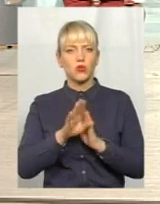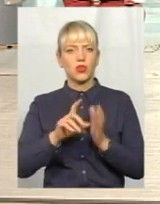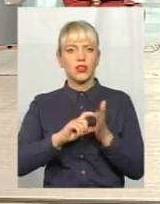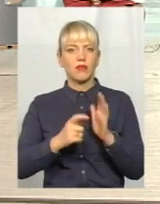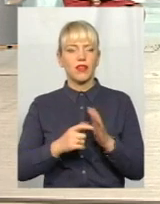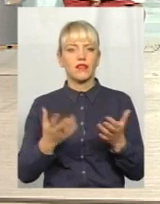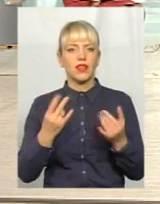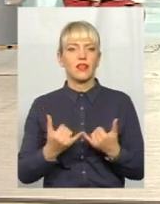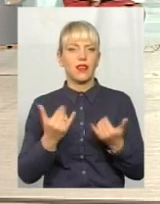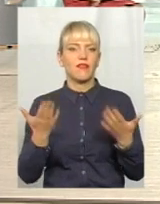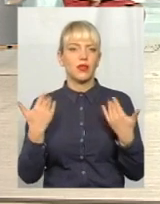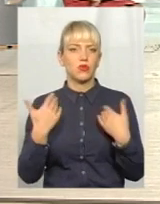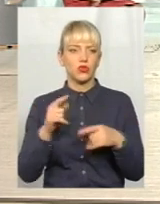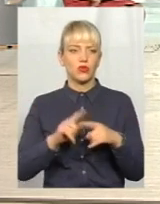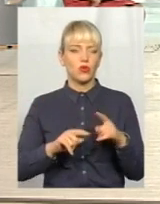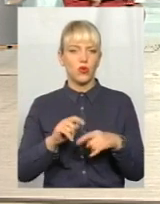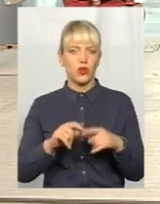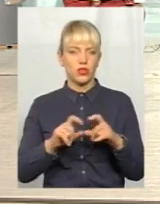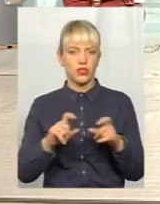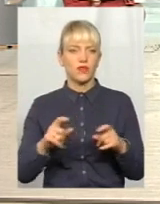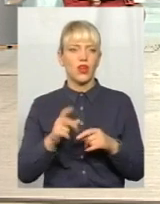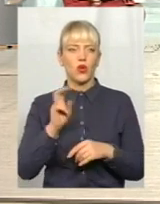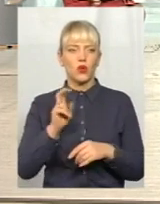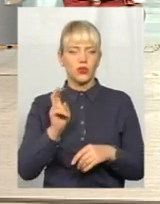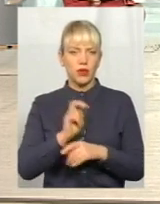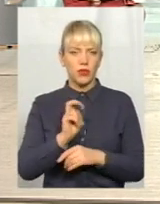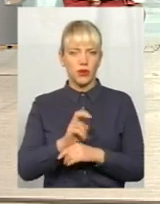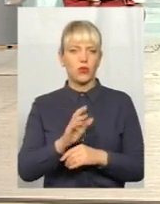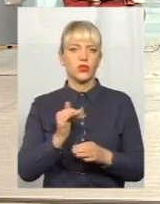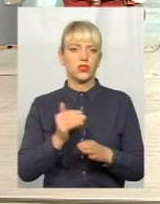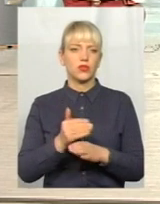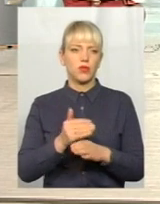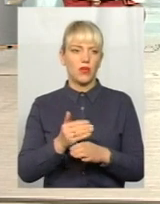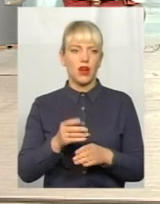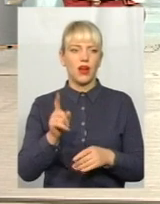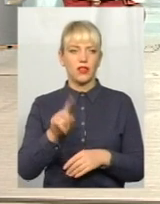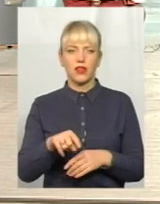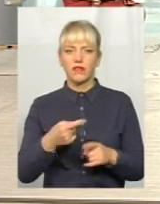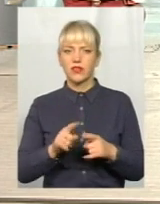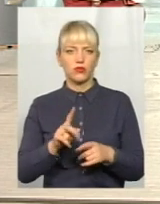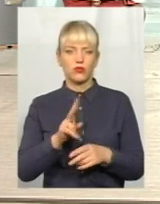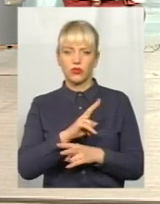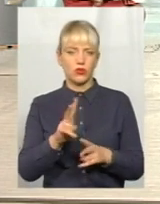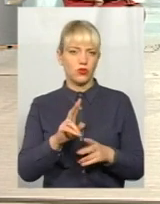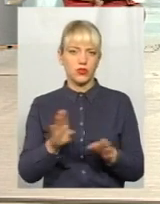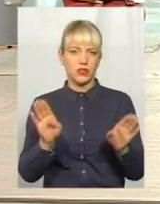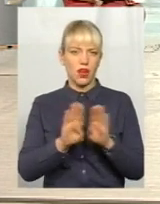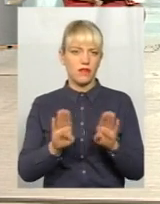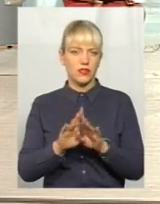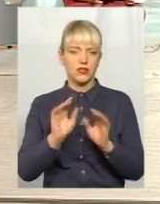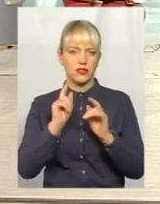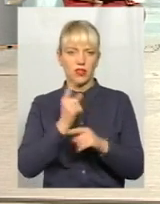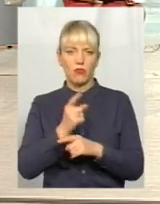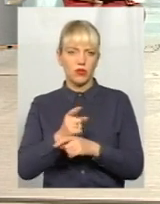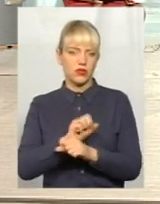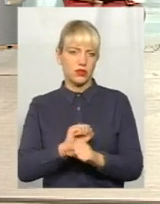ми маємо. Взагалі не той заклад, який має бути Люди приходять і допомагають навіть, я тисані, хто тут не забороняє, що це